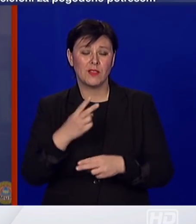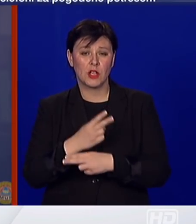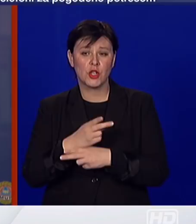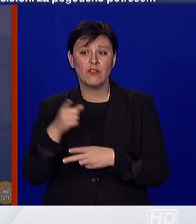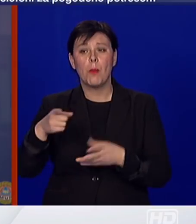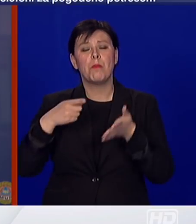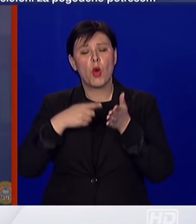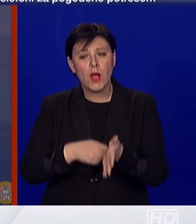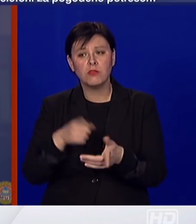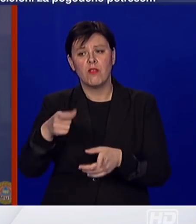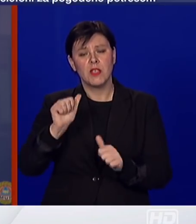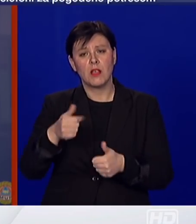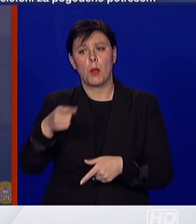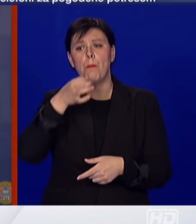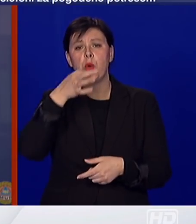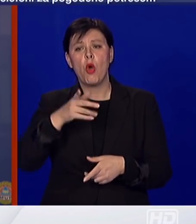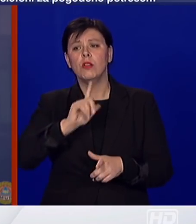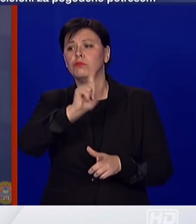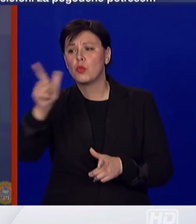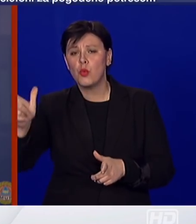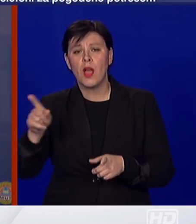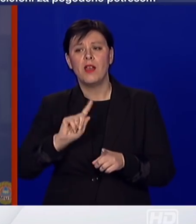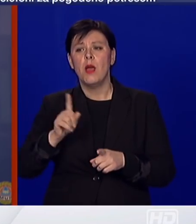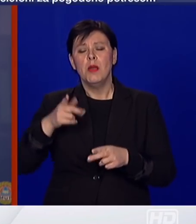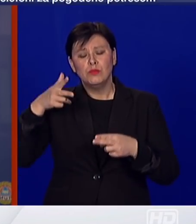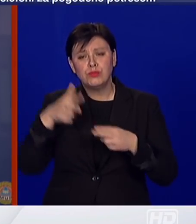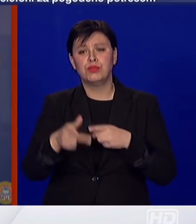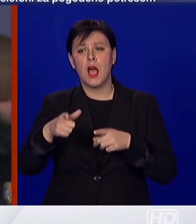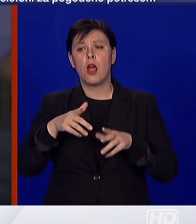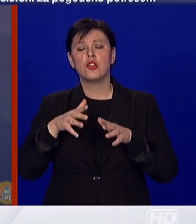bolji od svih ostalih i ne dajte koroni da se širi. Hvala lijepo.